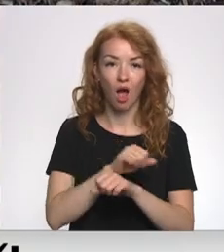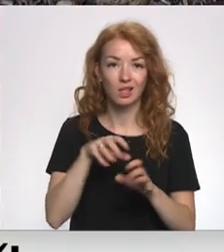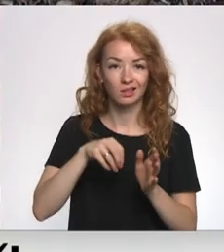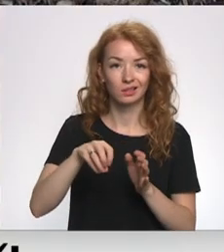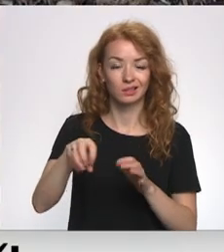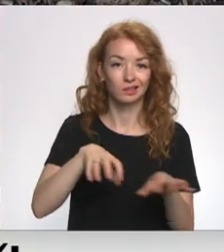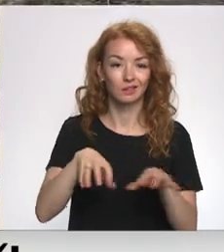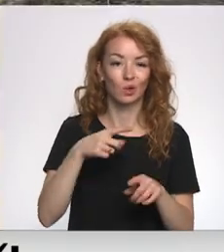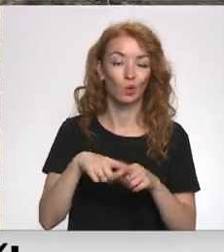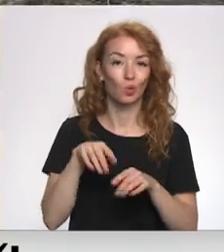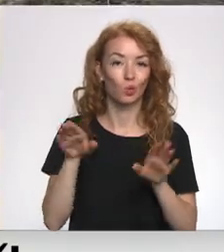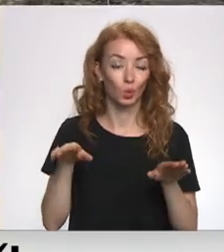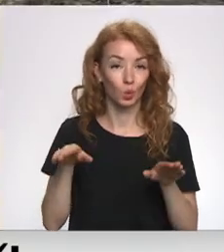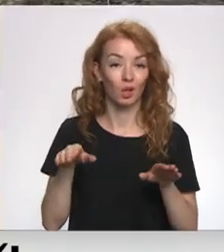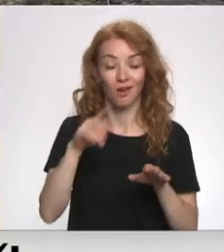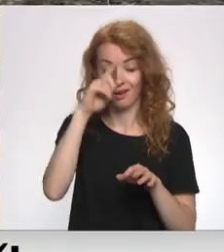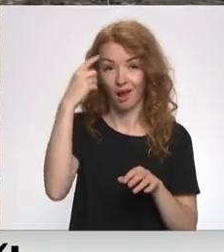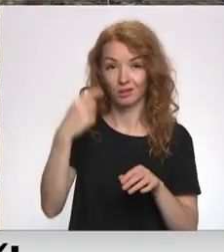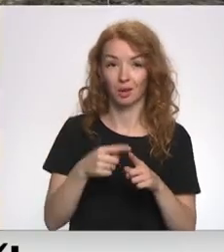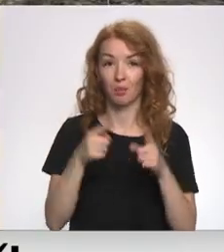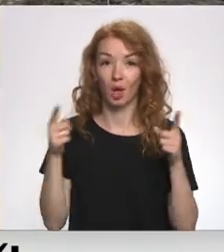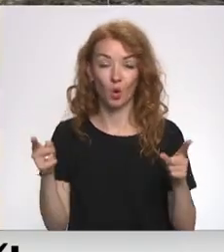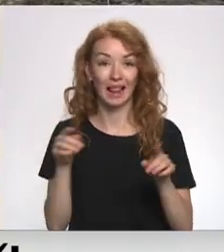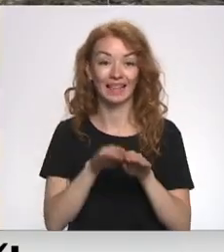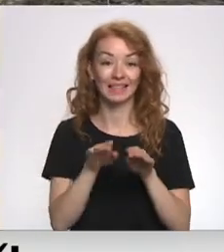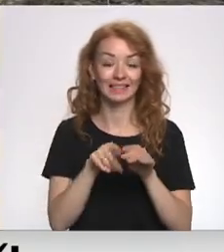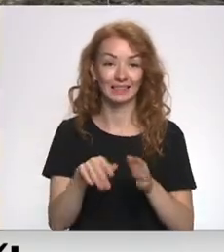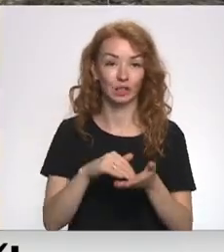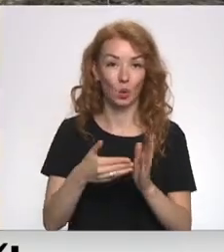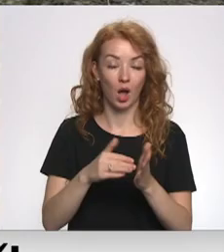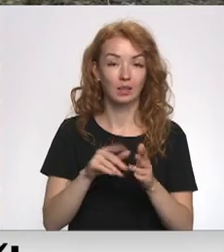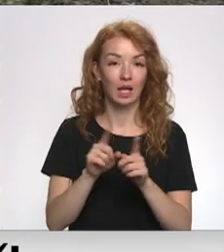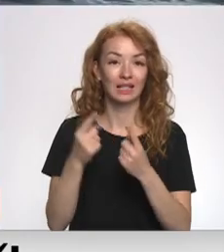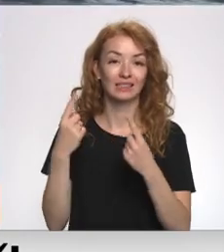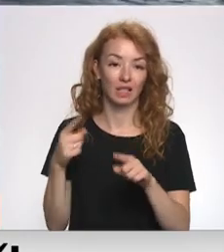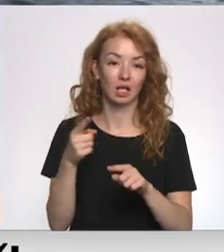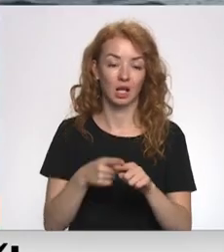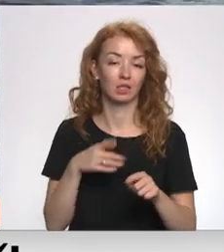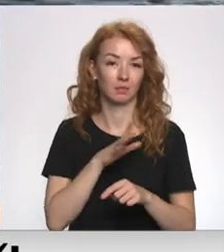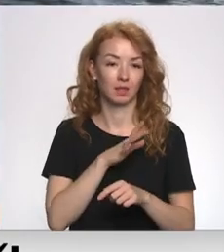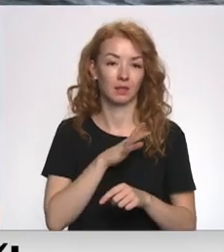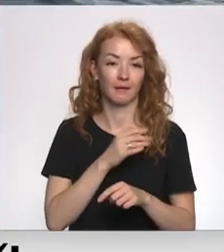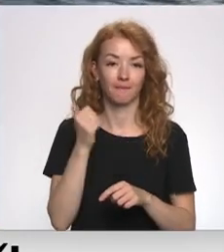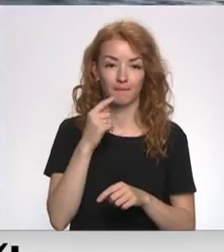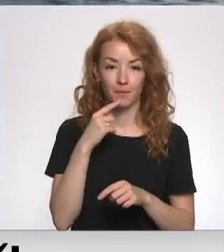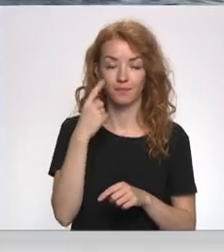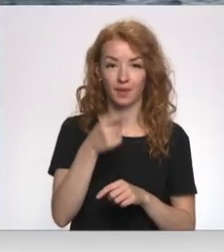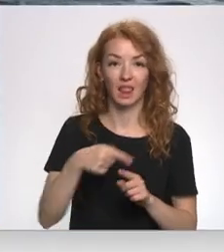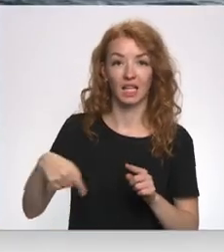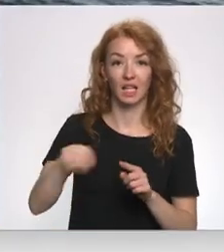putni un dzīvnieki. Karstākajā gada periodā līdzīga parādība novērot arī citas reizes. Dīķu saimnīcējām,